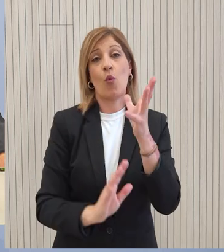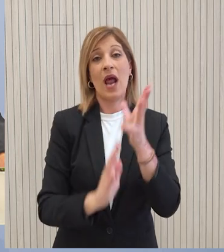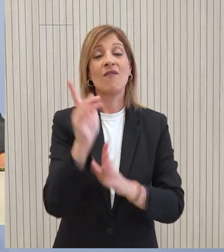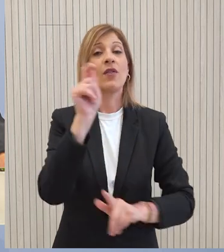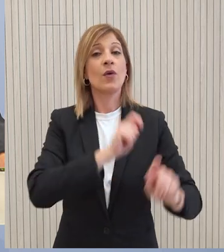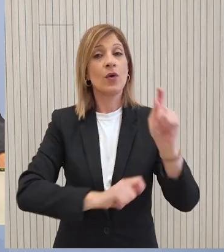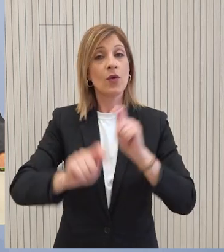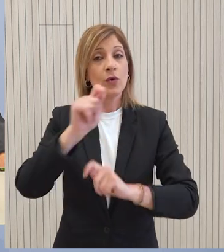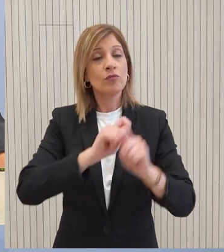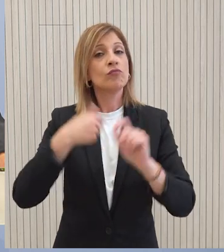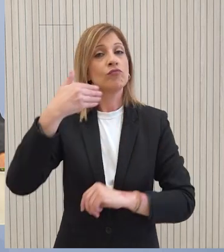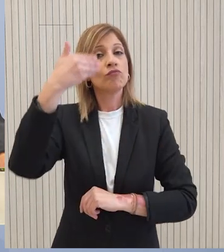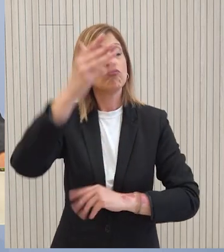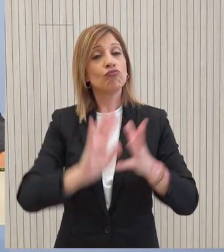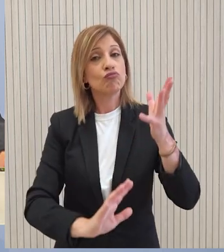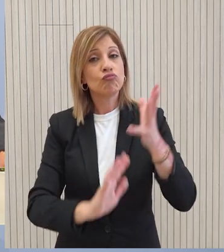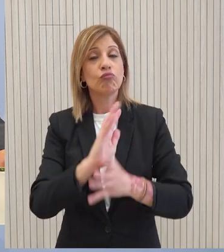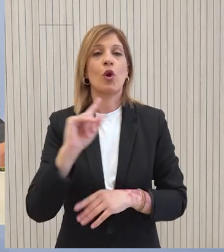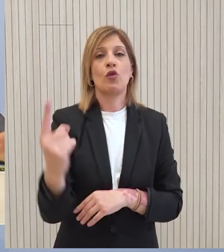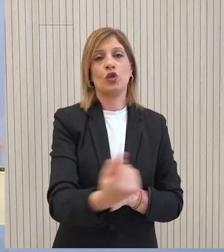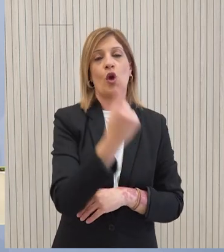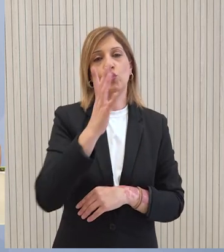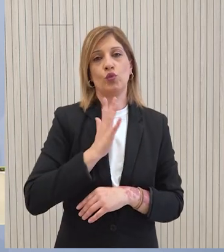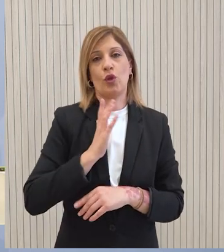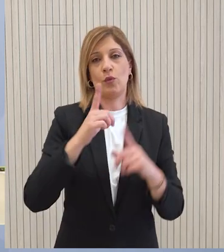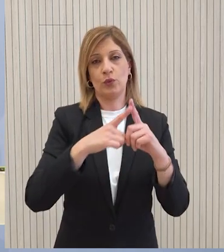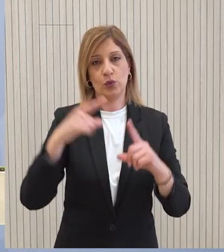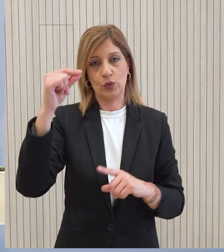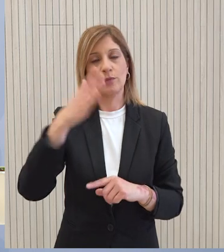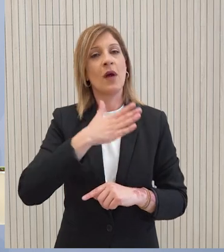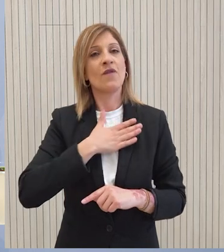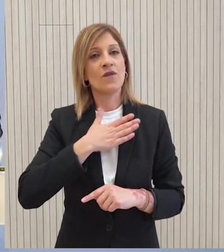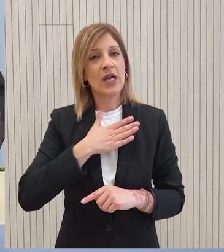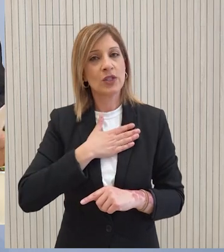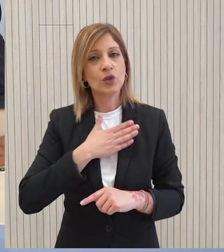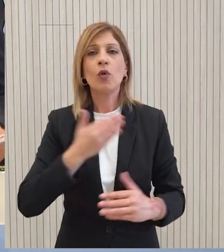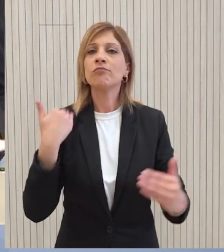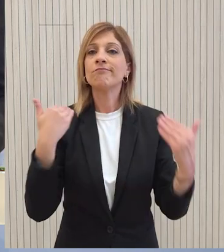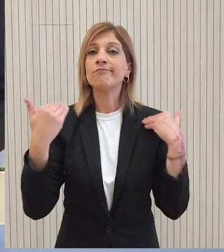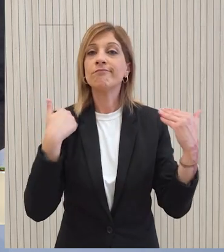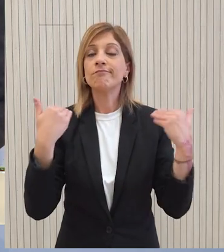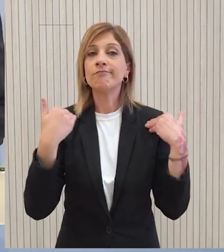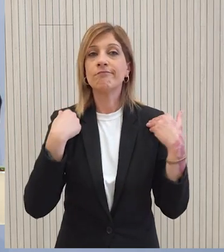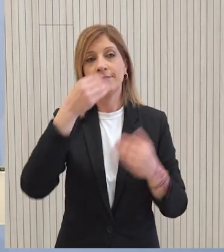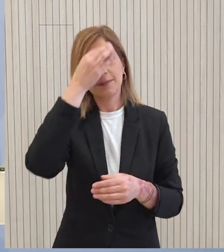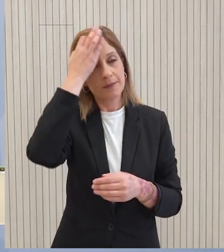δημιουργία προοπτικής και προόδου για όλους τους συμπατριώτες μας. Ευχαριστώ. Αν υπάρχουν ερωτήσεις.